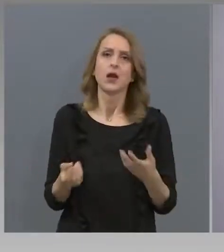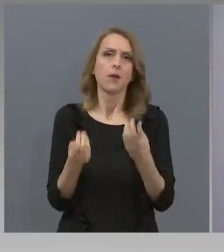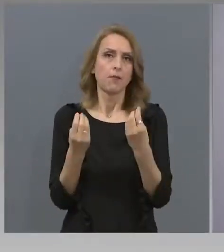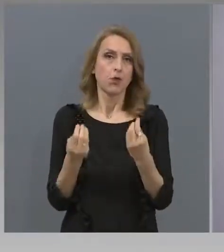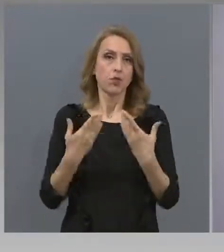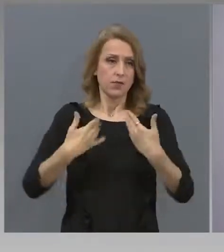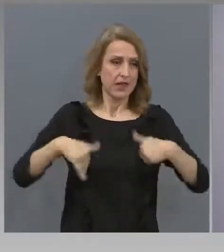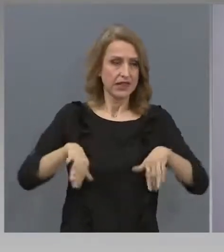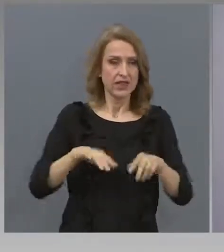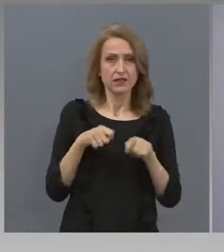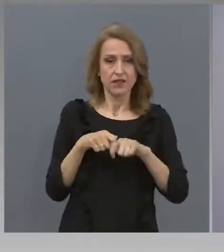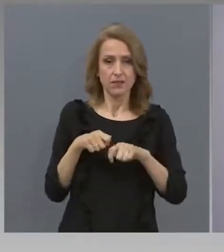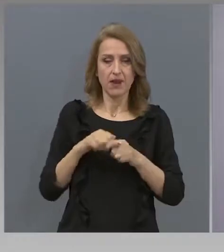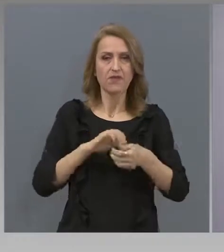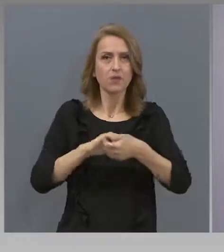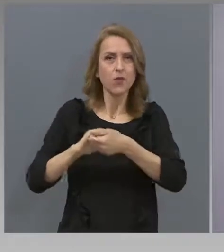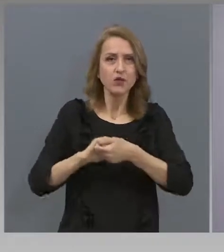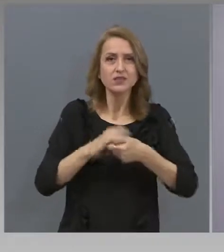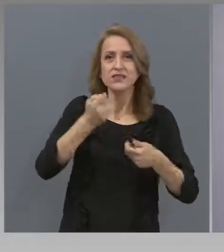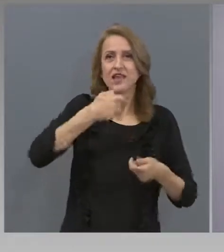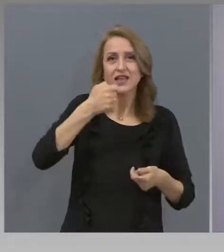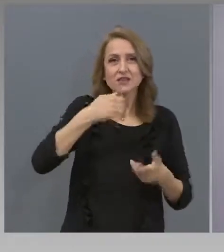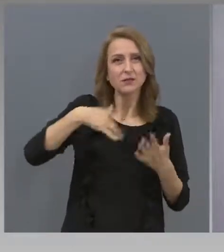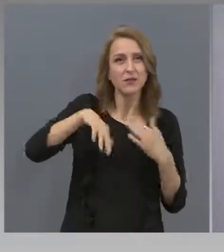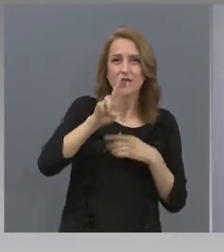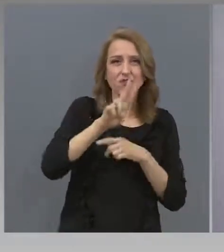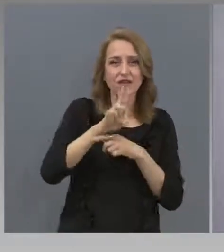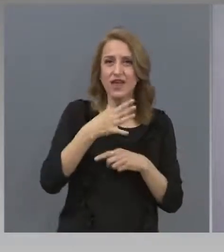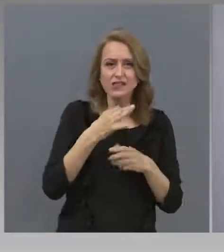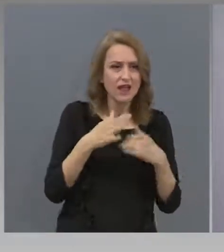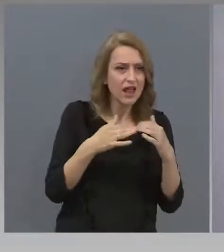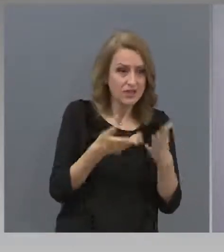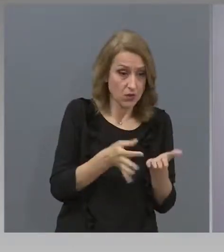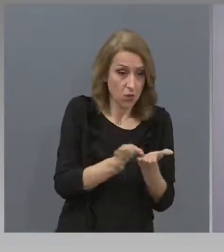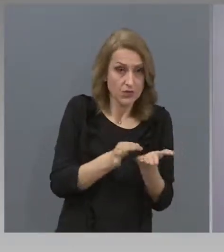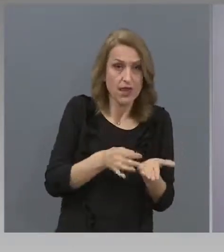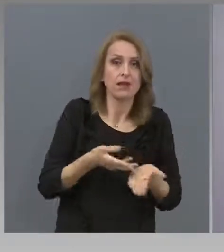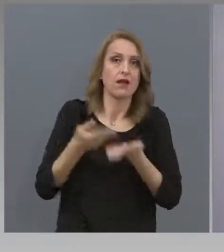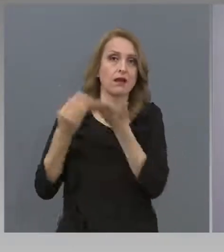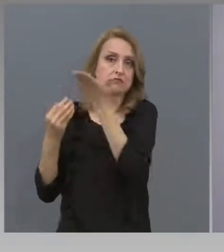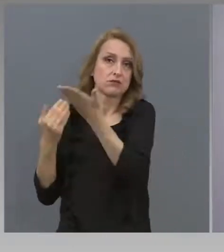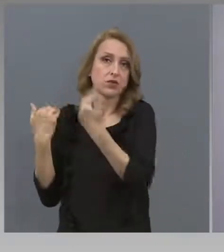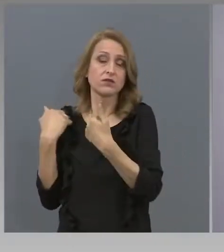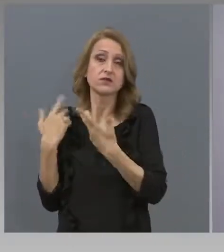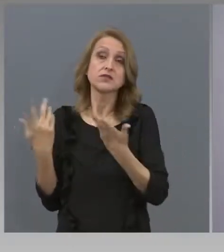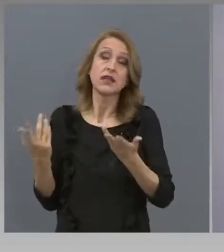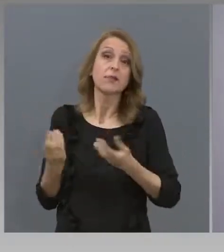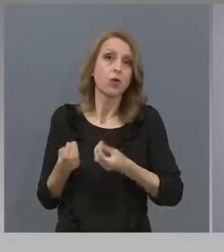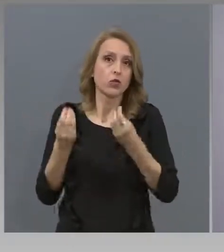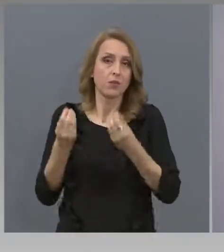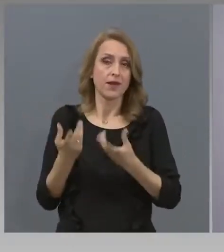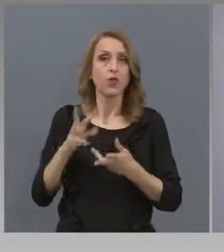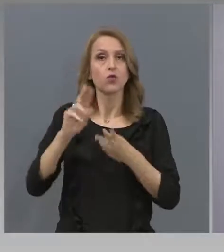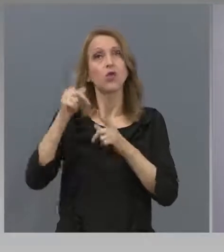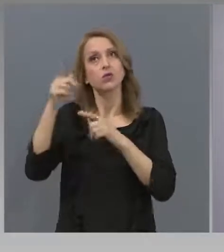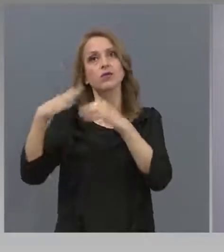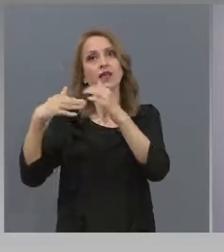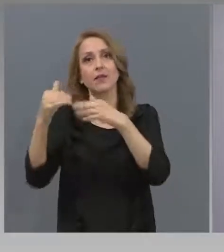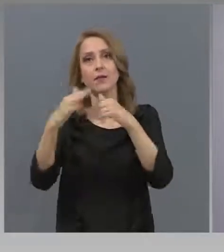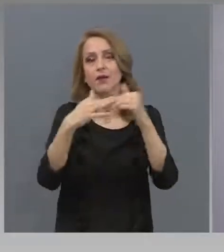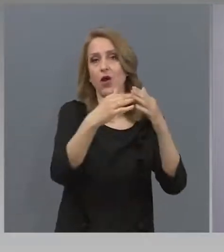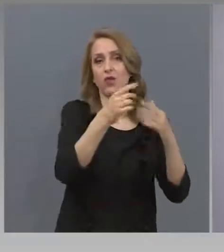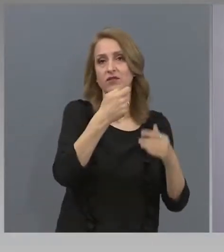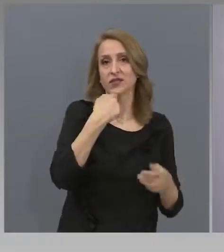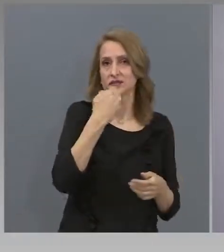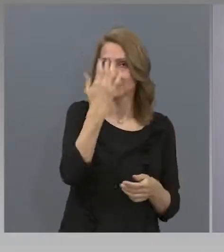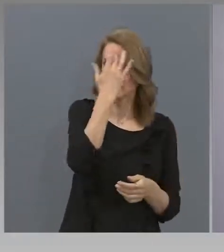подготвени организационно и технически, отколко те те първо да се подготвят за всички тези изпит. Имате ли информация колко